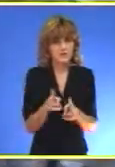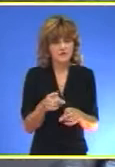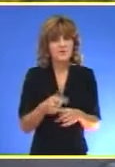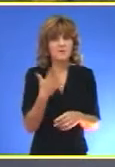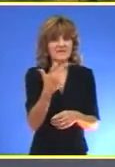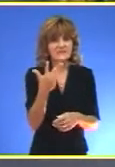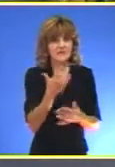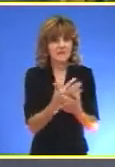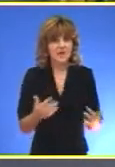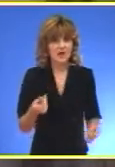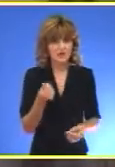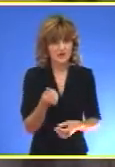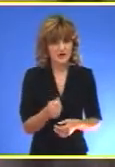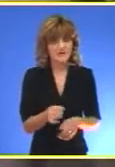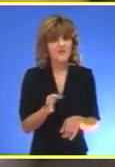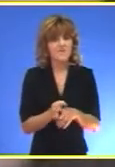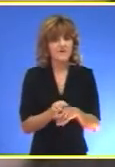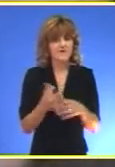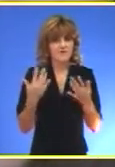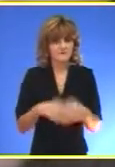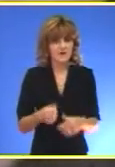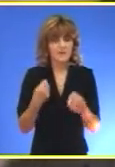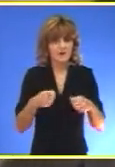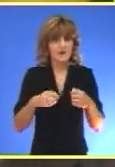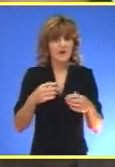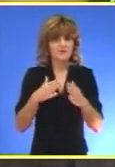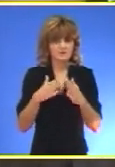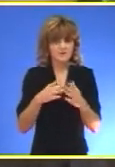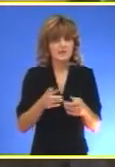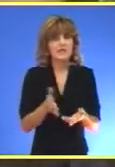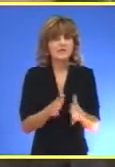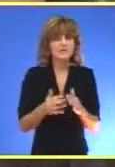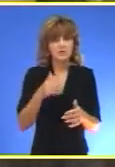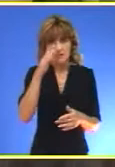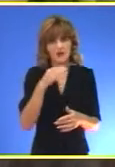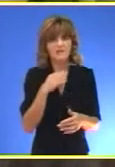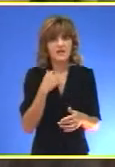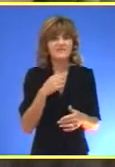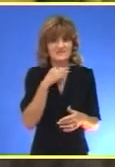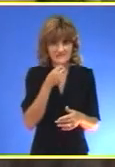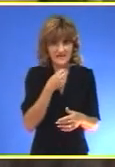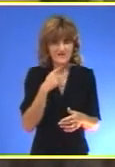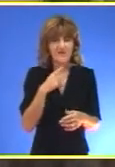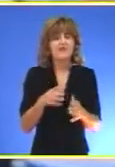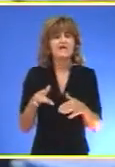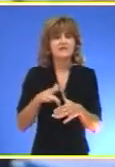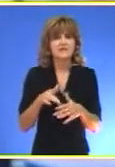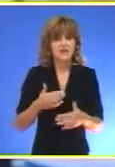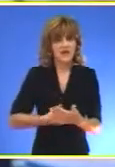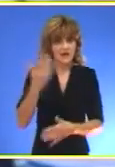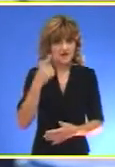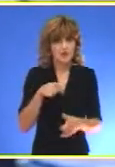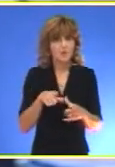miliona dinara Firma FIVA, inače gradi Poslovno stambeni objekat Između Pravoslavne crkve I ulice Vase Stajiću Centru grada